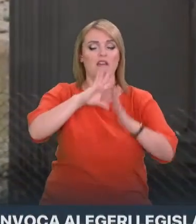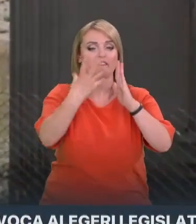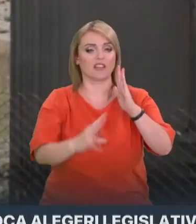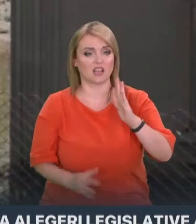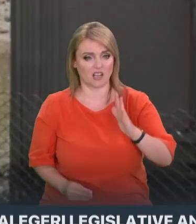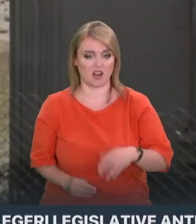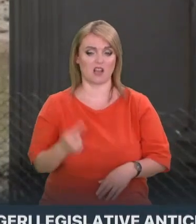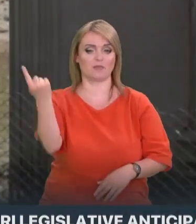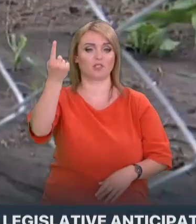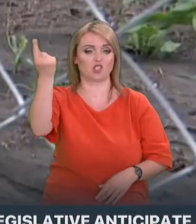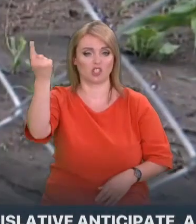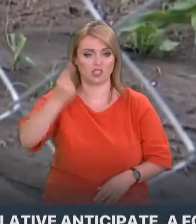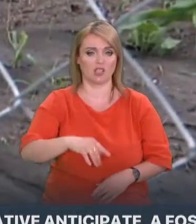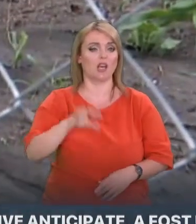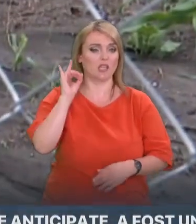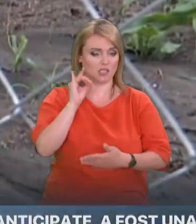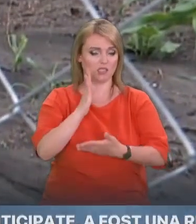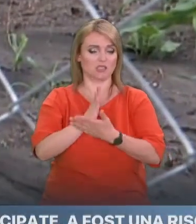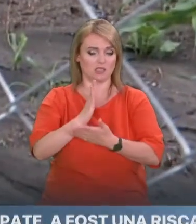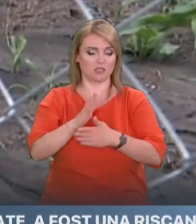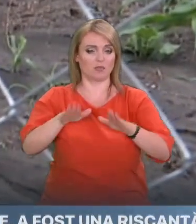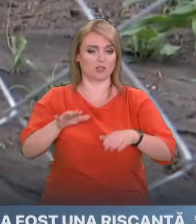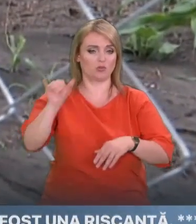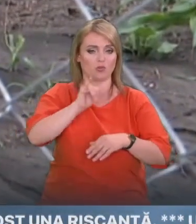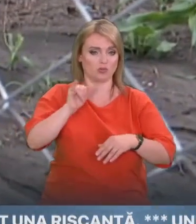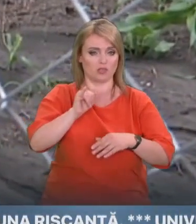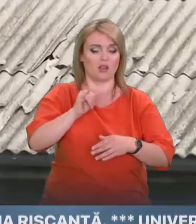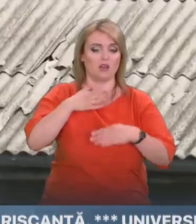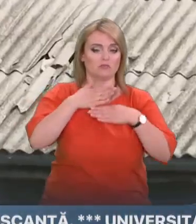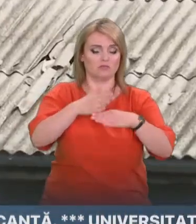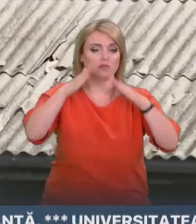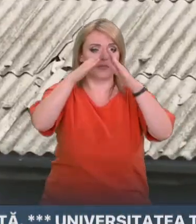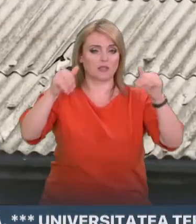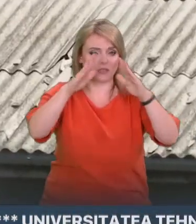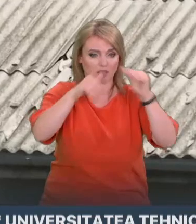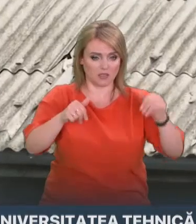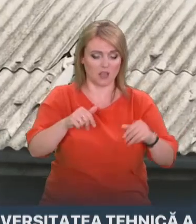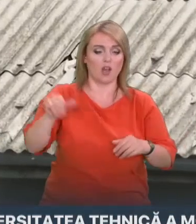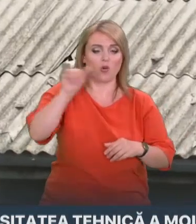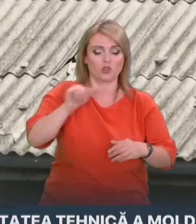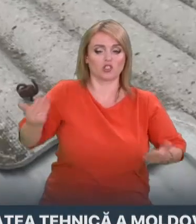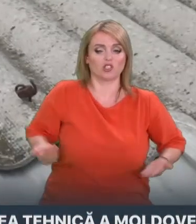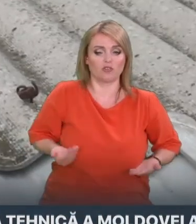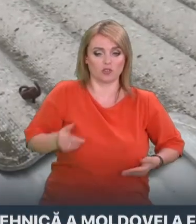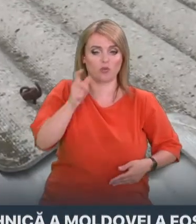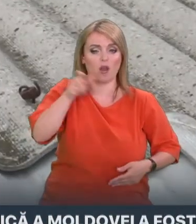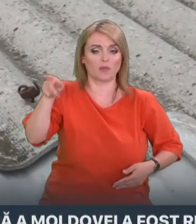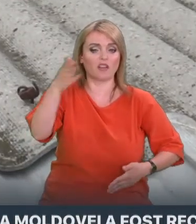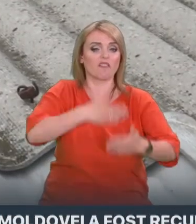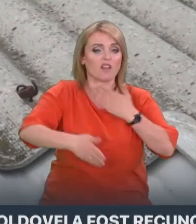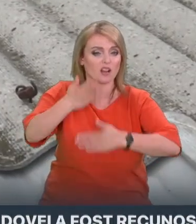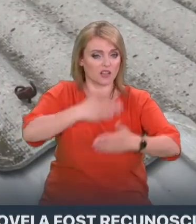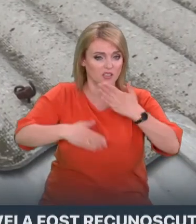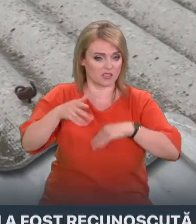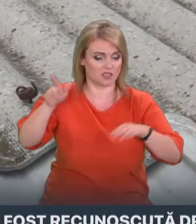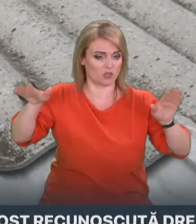cu grindină a deteriorat și acoperișul centrului de plasament temporar pentru persoane cu dizabilități din satul Bădiceni, raionul Soroca. Vântul